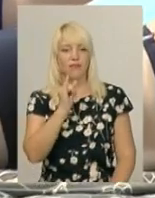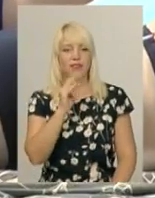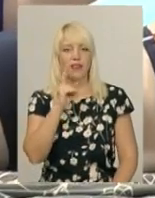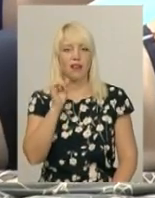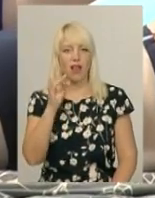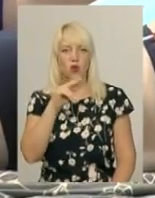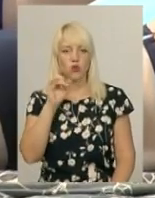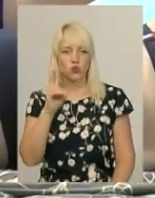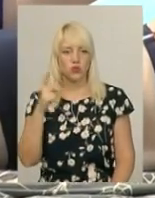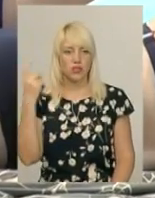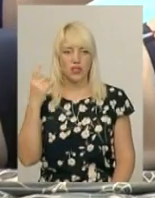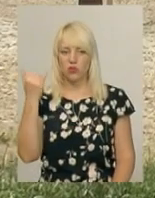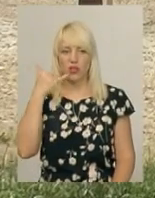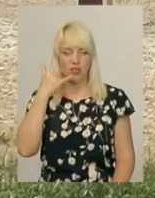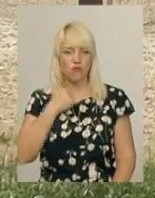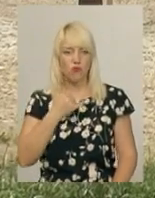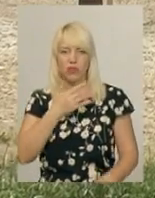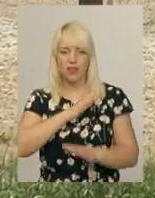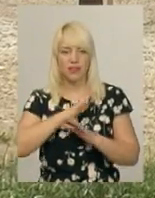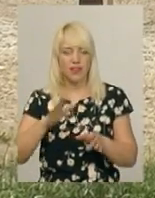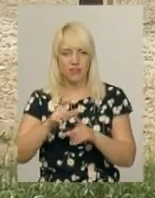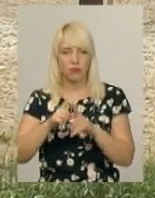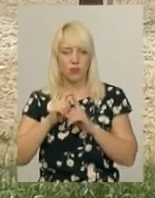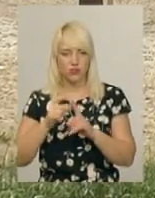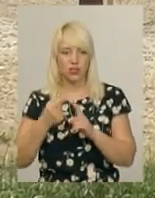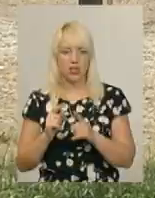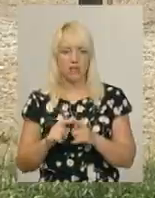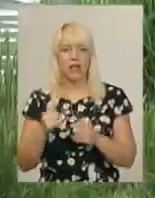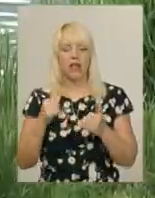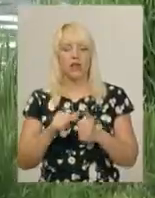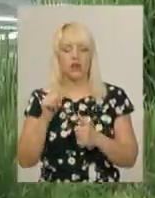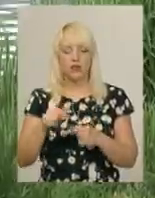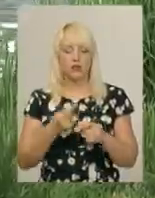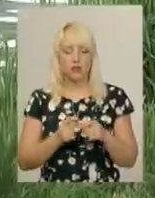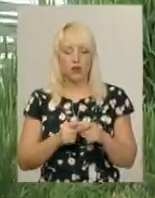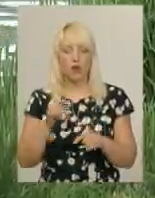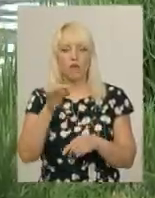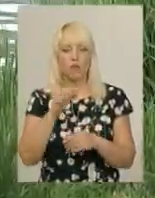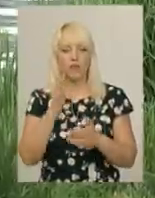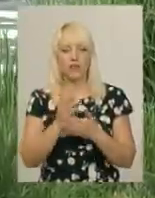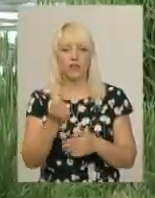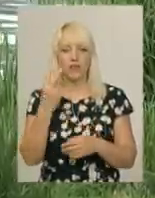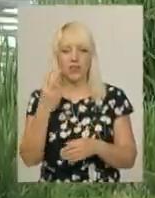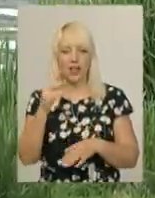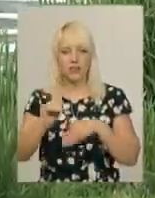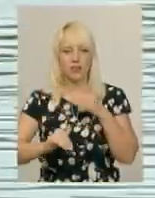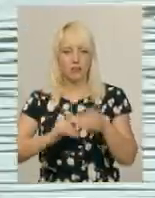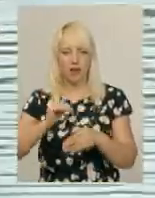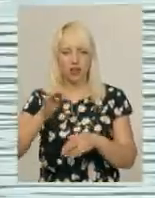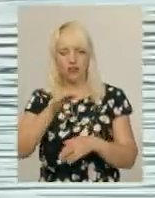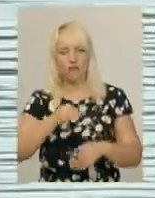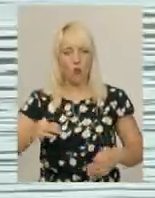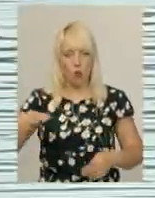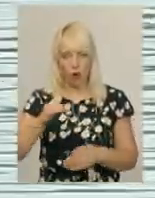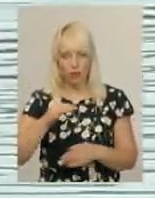сьогодні не відповідав. Окрім Хмельницького міського пляжу, в області нині є 12 офіційних пляжів. Найбільше їх, за даними Ігоря